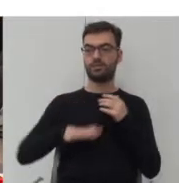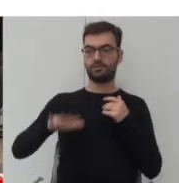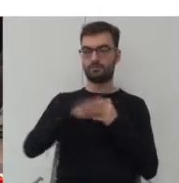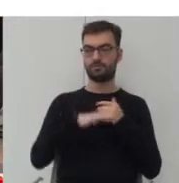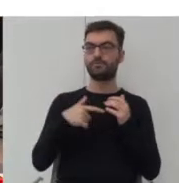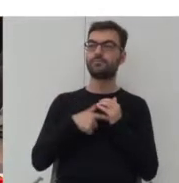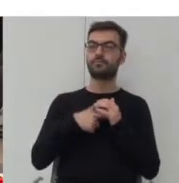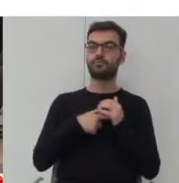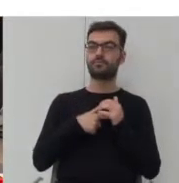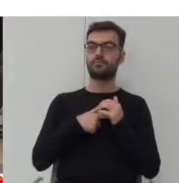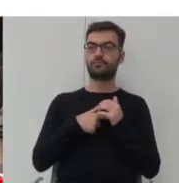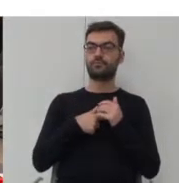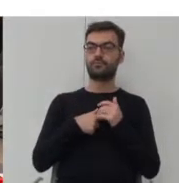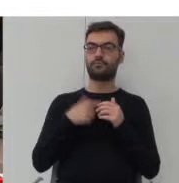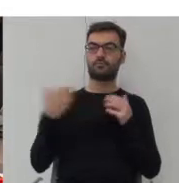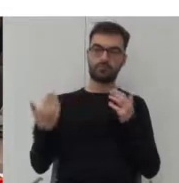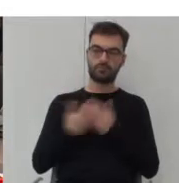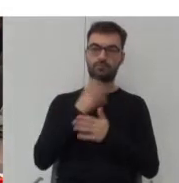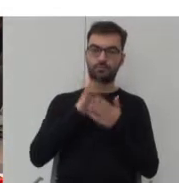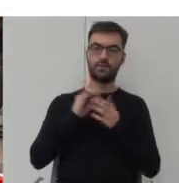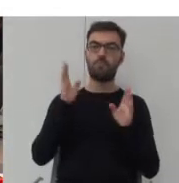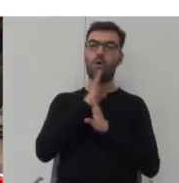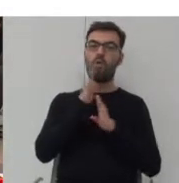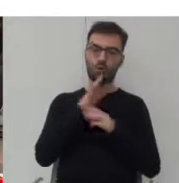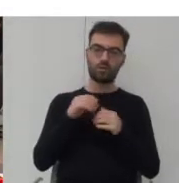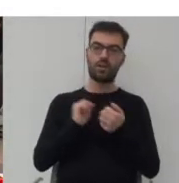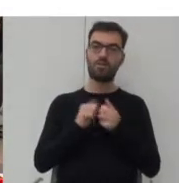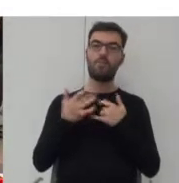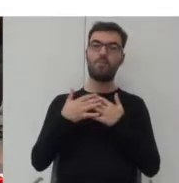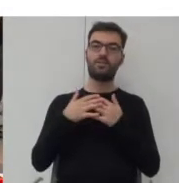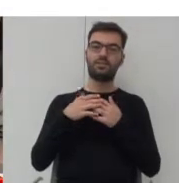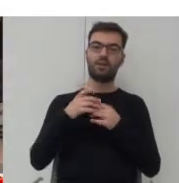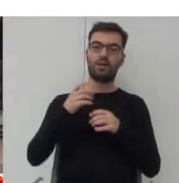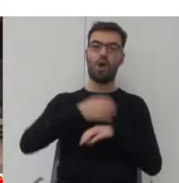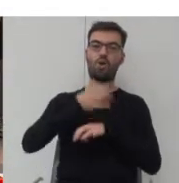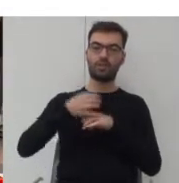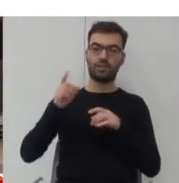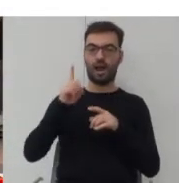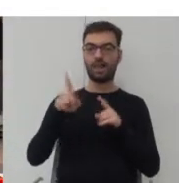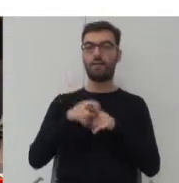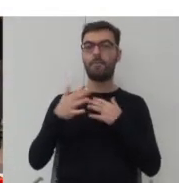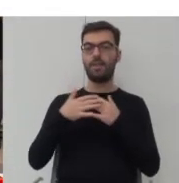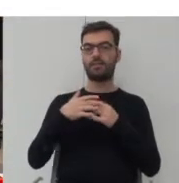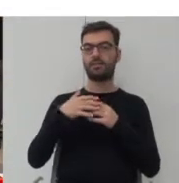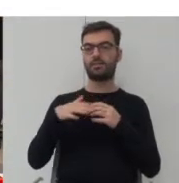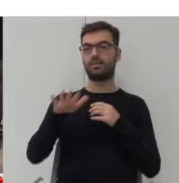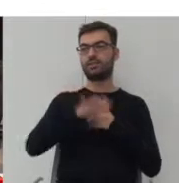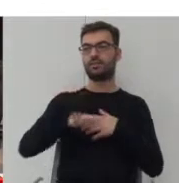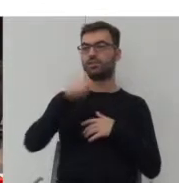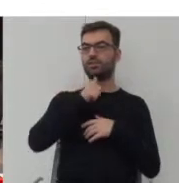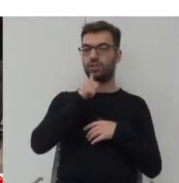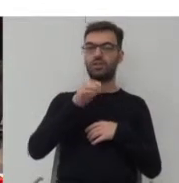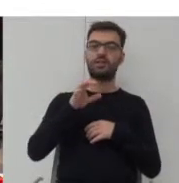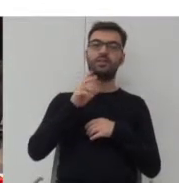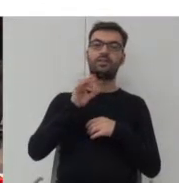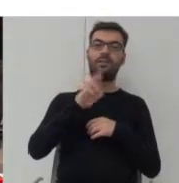to jest to ponownie podwórko czy teren najbliższego osiedla, ale też te bliskie tereny zielone, czyli skwery